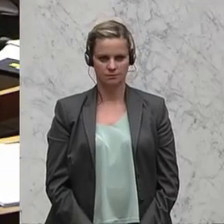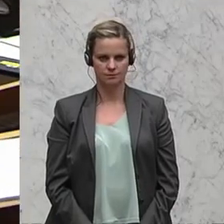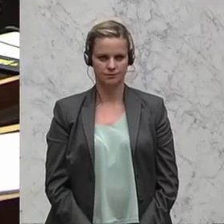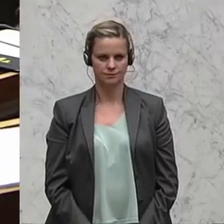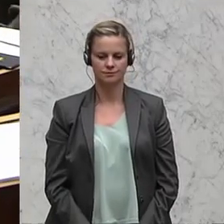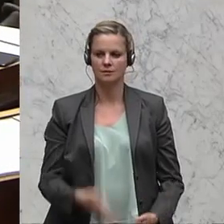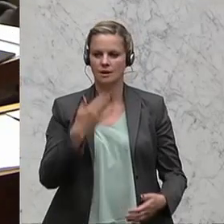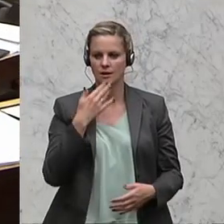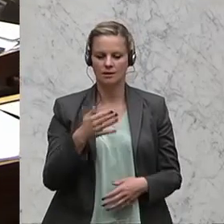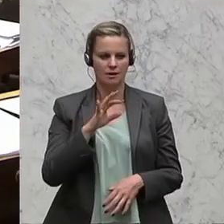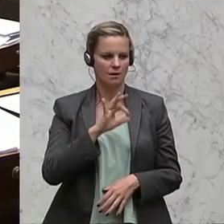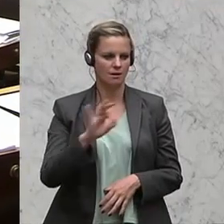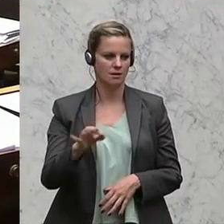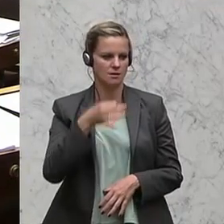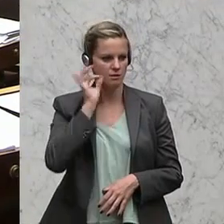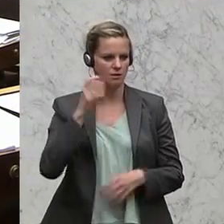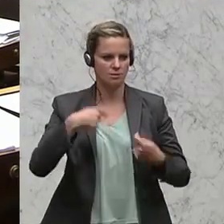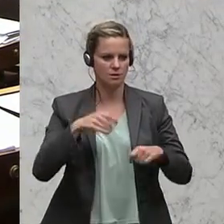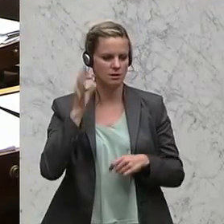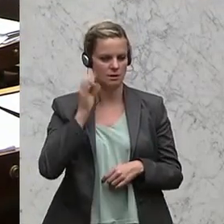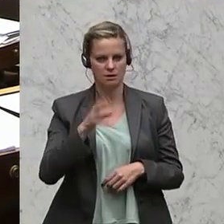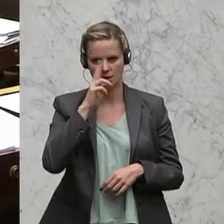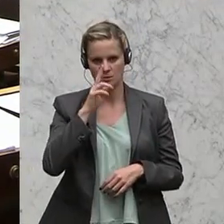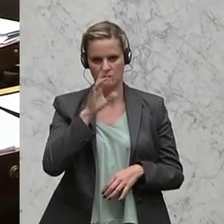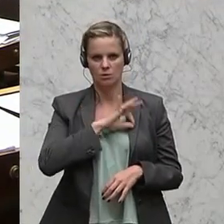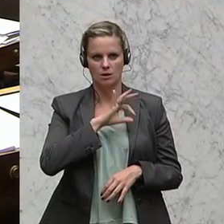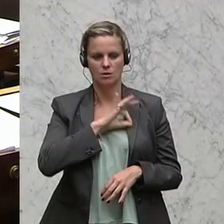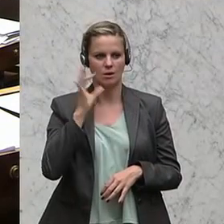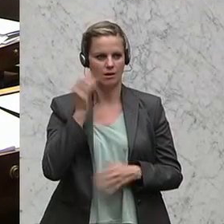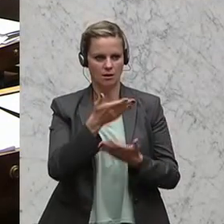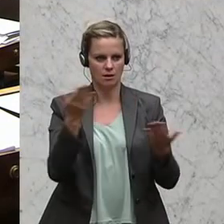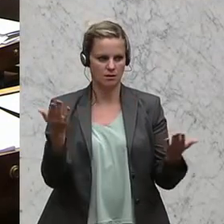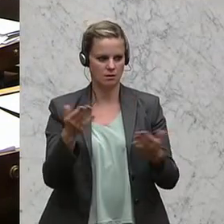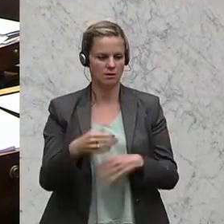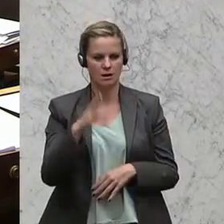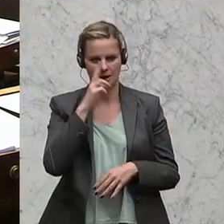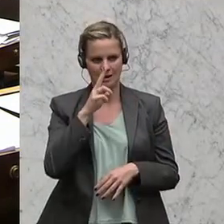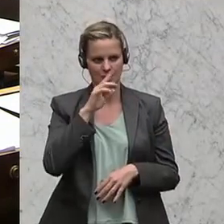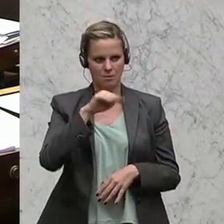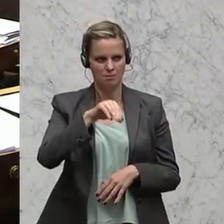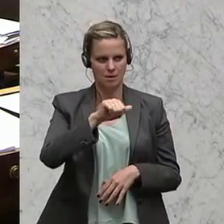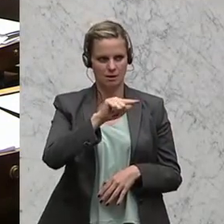werde einem modernen Bildungsbegriff nicht gerecht. Deshalb habe man sich auf eine umfassende Bildungsreform geeinigt.